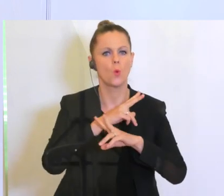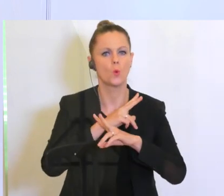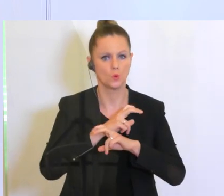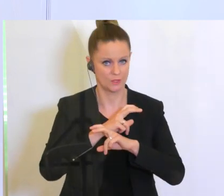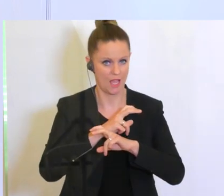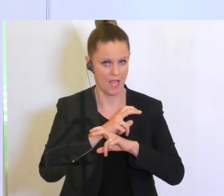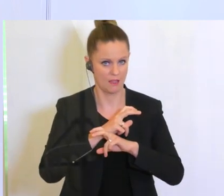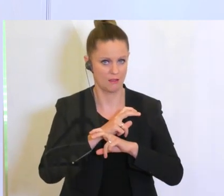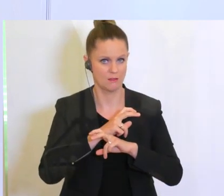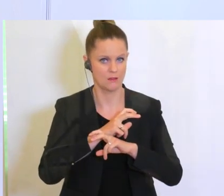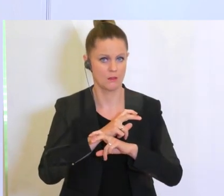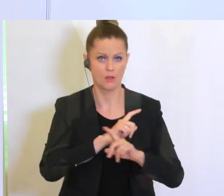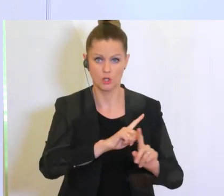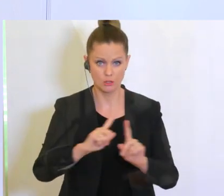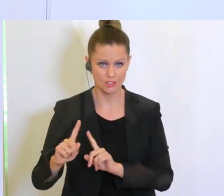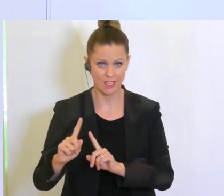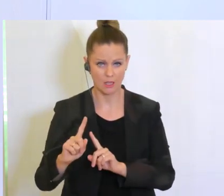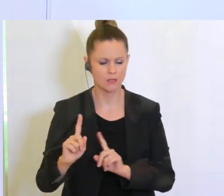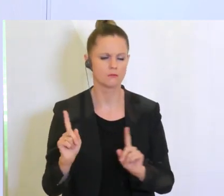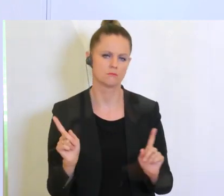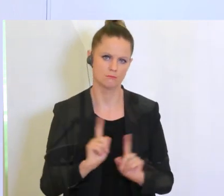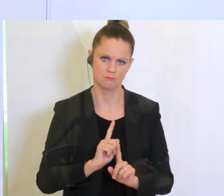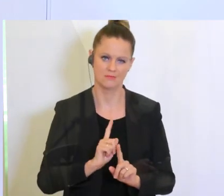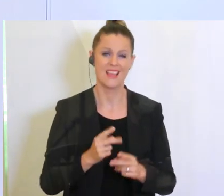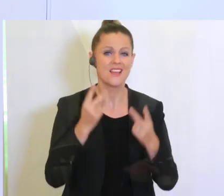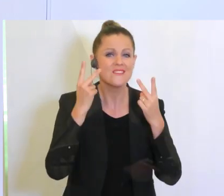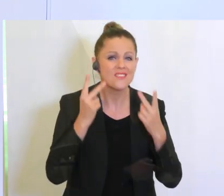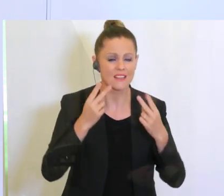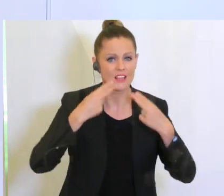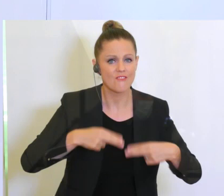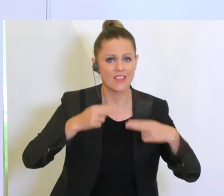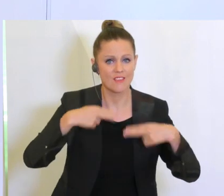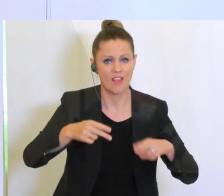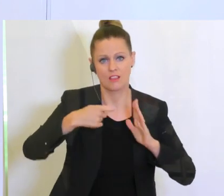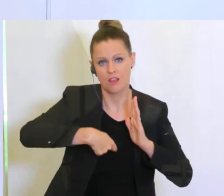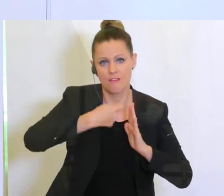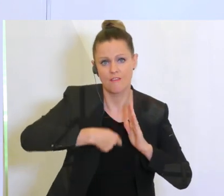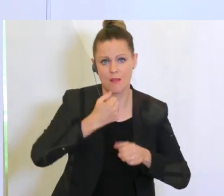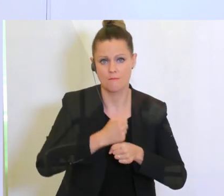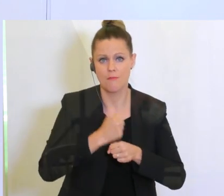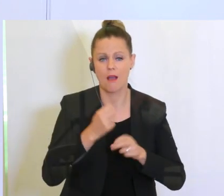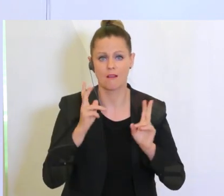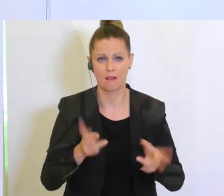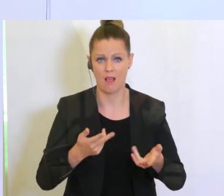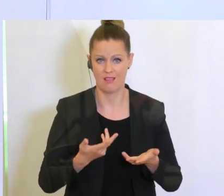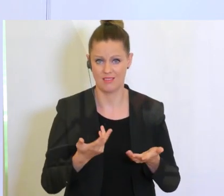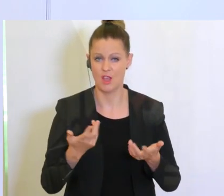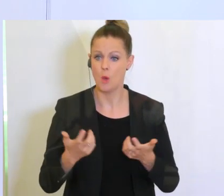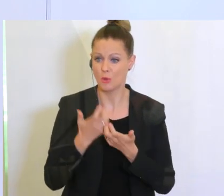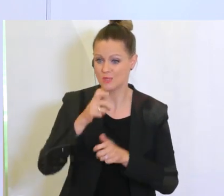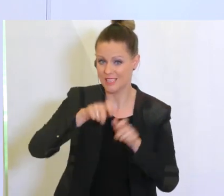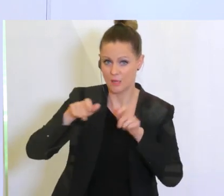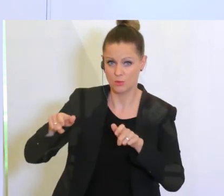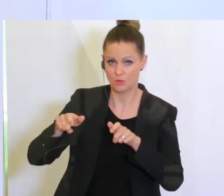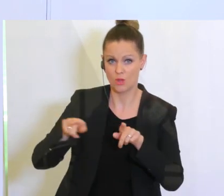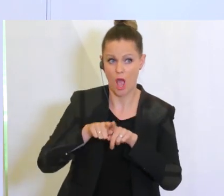nicht weiter stillsteht. Es ist wichtig, dass gedreht werden kann, ohne dass die Produzenten